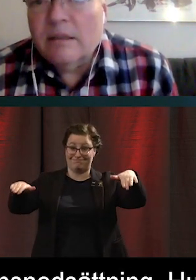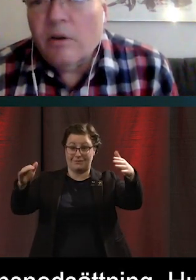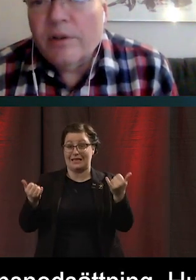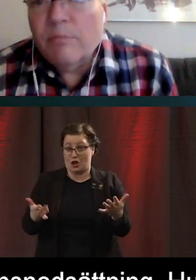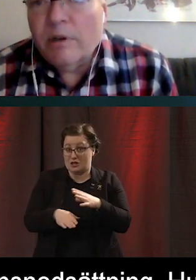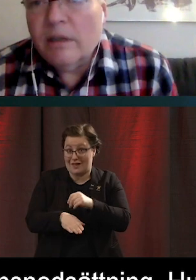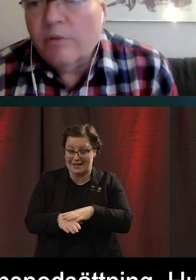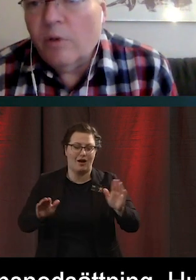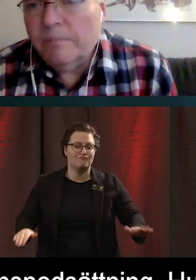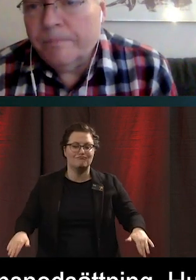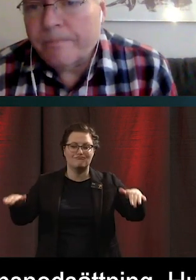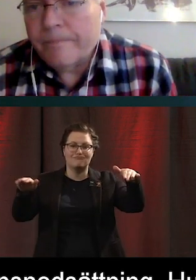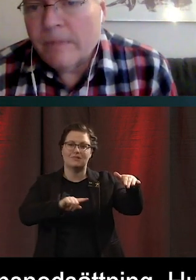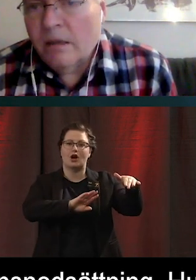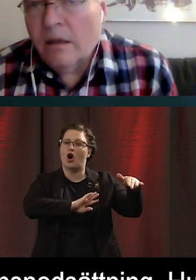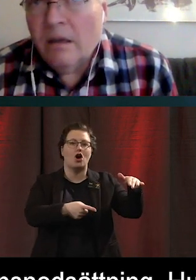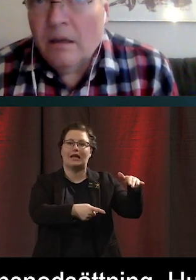och inte ha en smarttelefon.